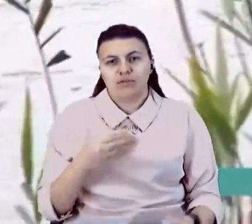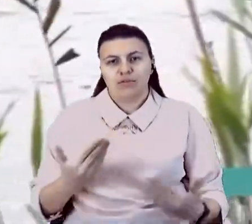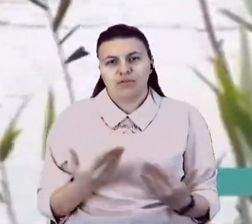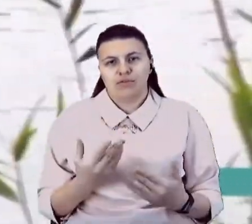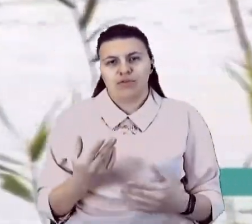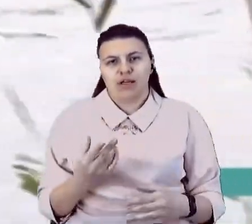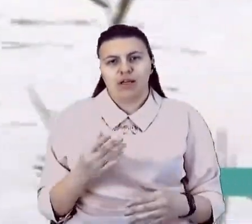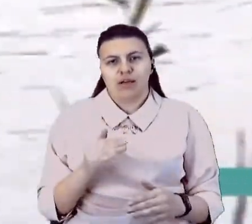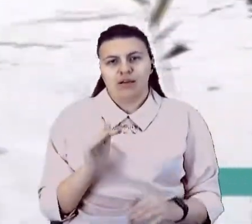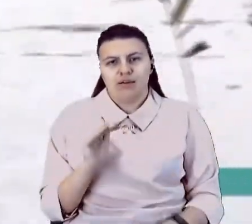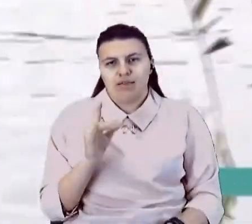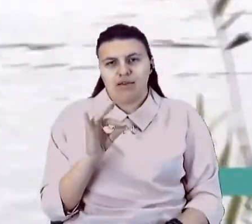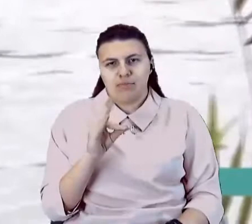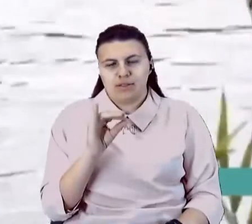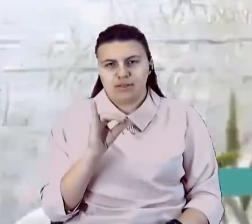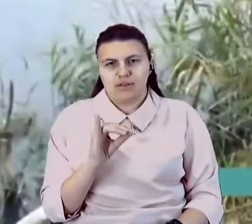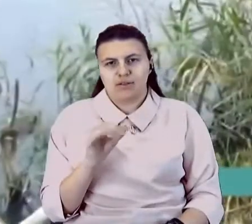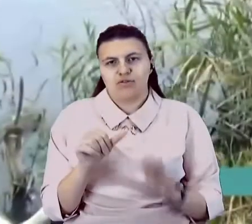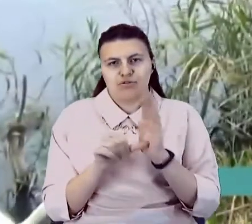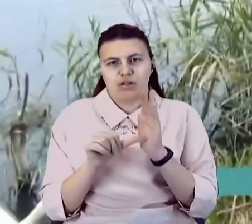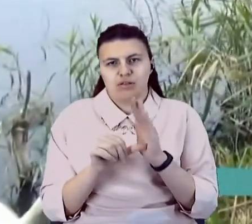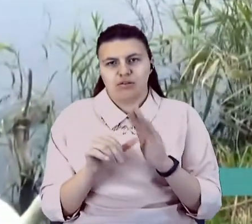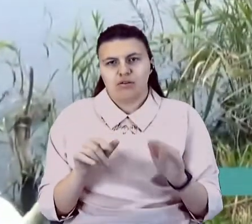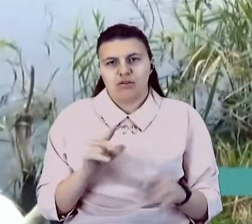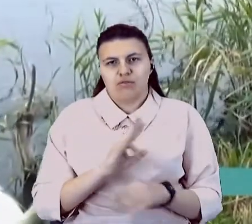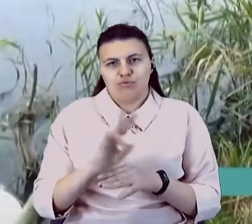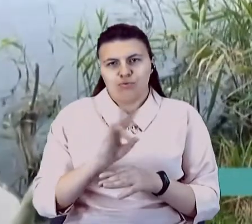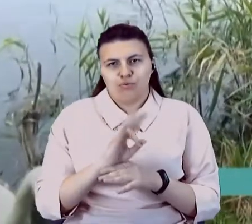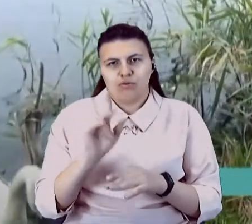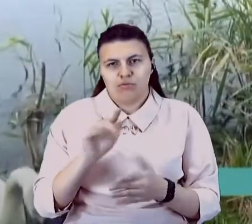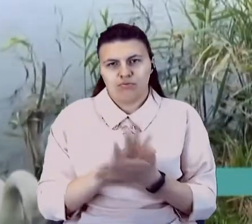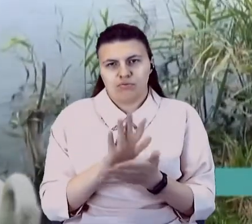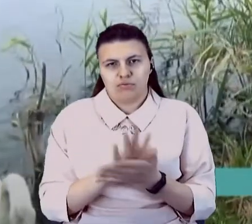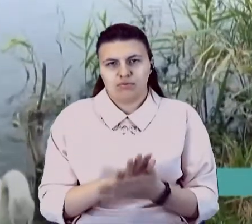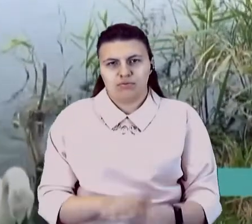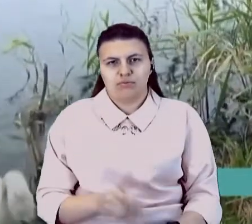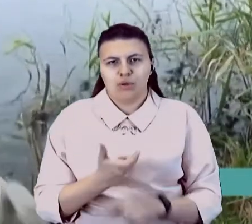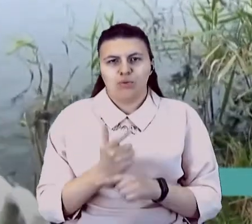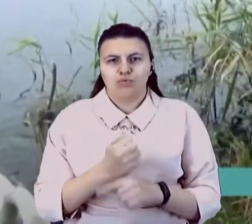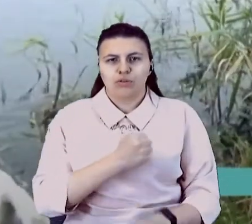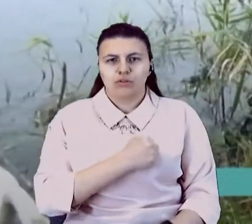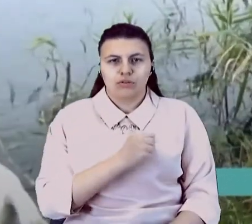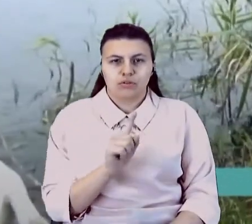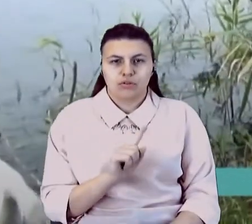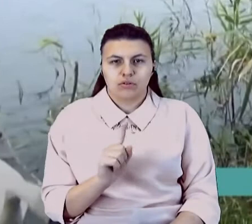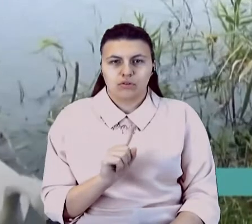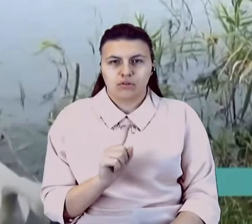проїзніх дитинчат. Сміття шкодить і їм, каже Анна Севрикова. Мені дуже жаль, звісно, що на цей момент цей мусор влітить не тільки